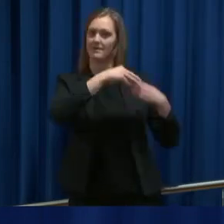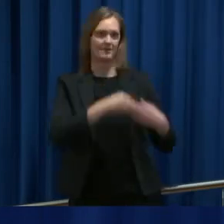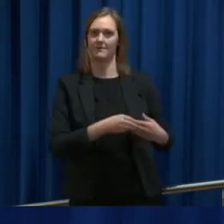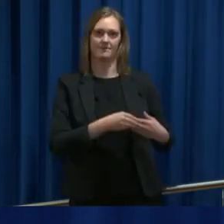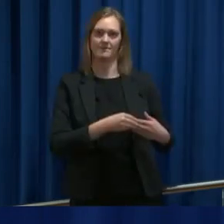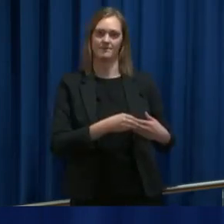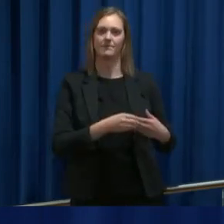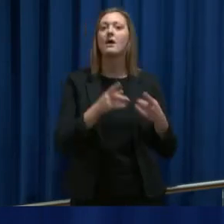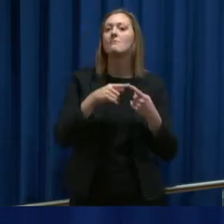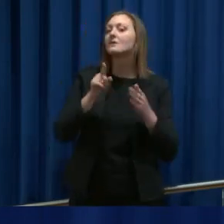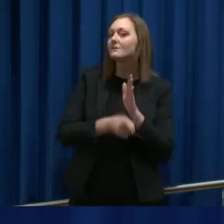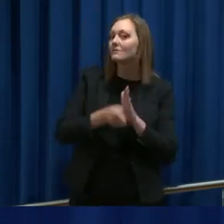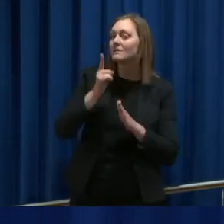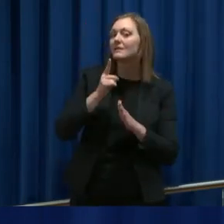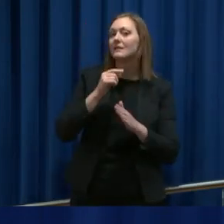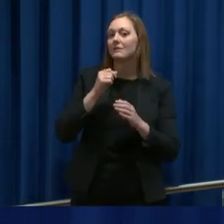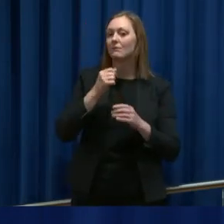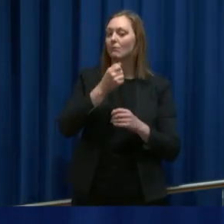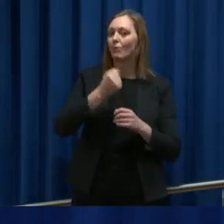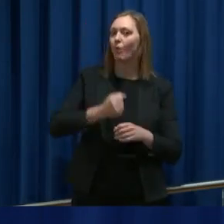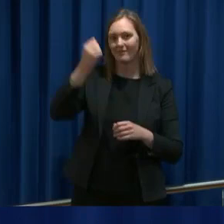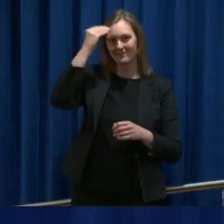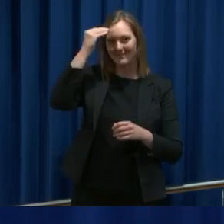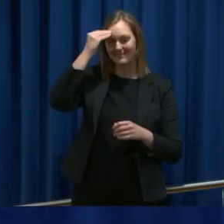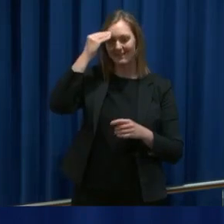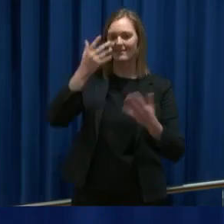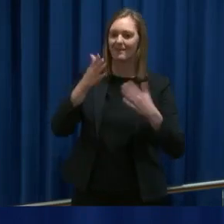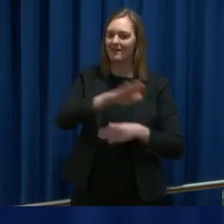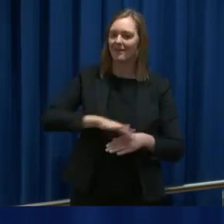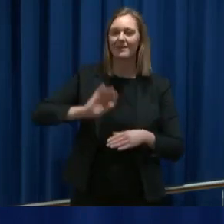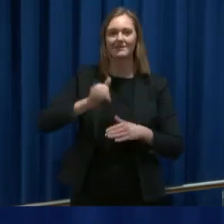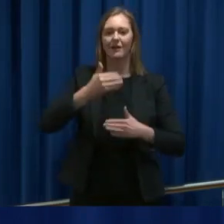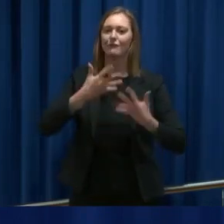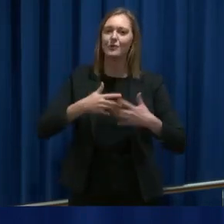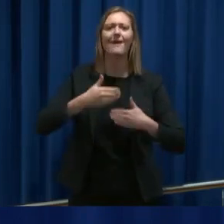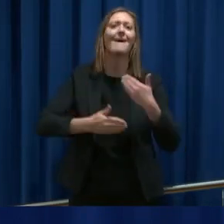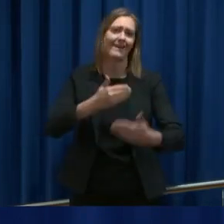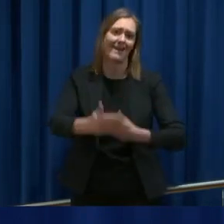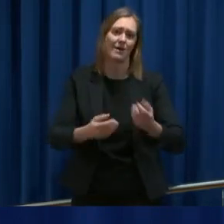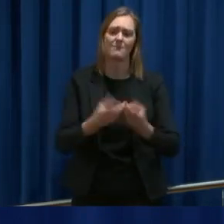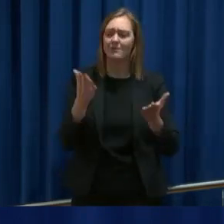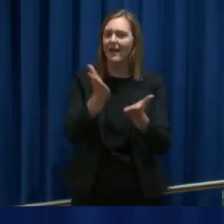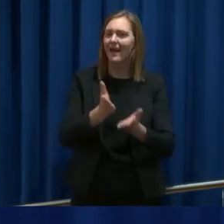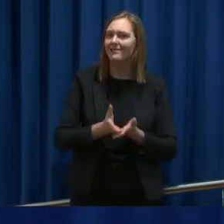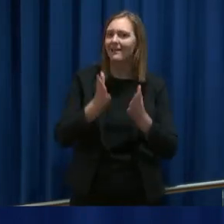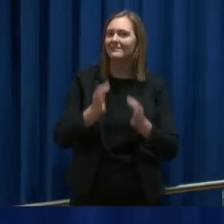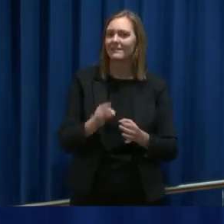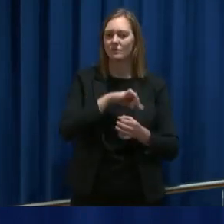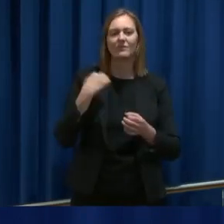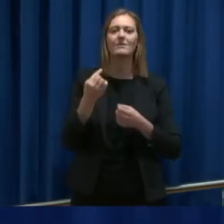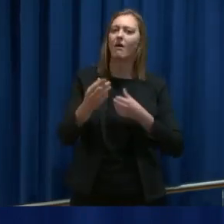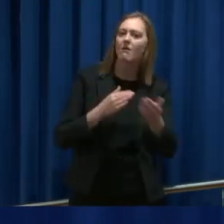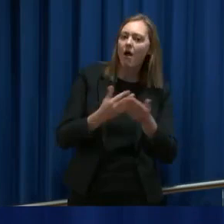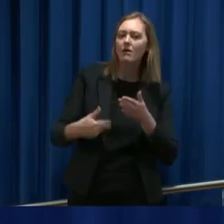enige. Men samtidig må vi bare være klare over at vi må få dette landet til å fungere, og om mange av de der rettighetstingene vi har laget,